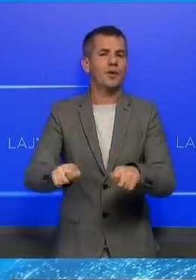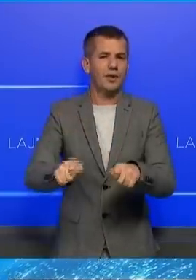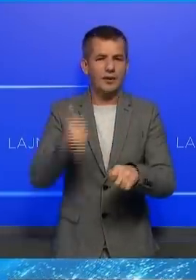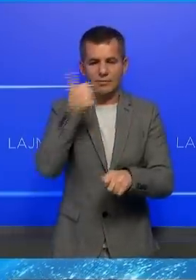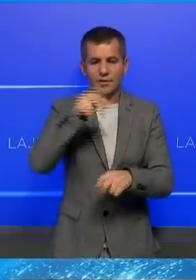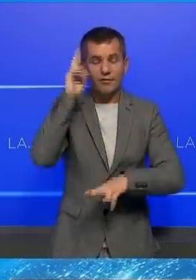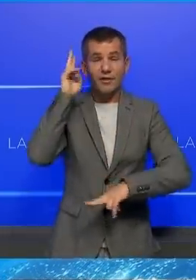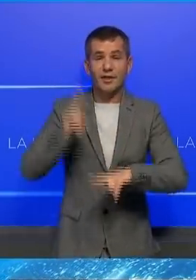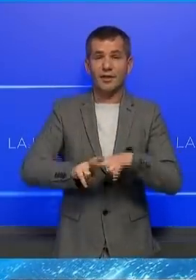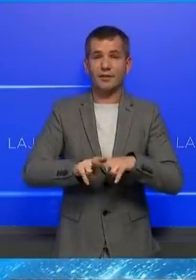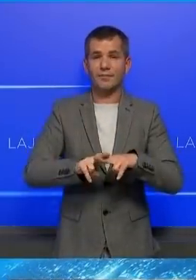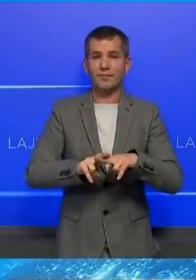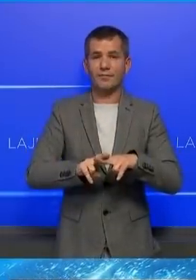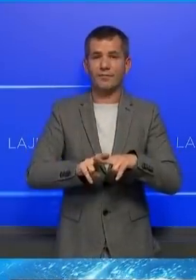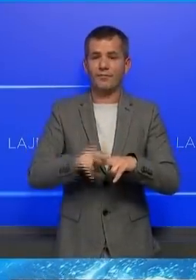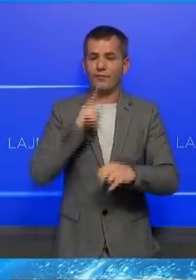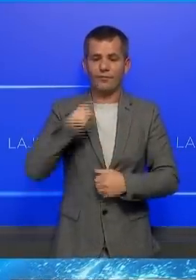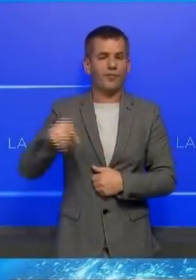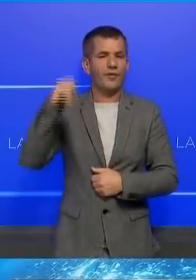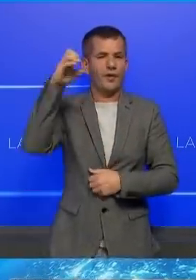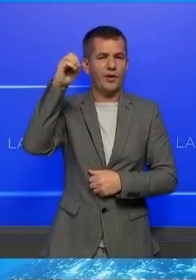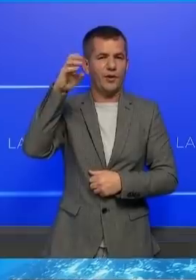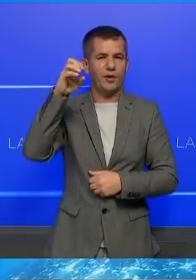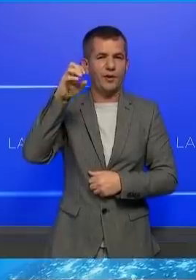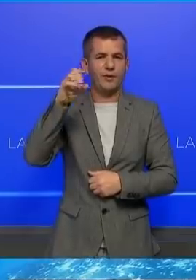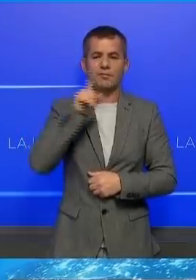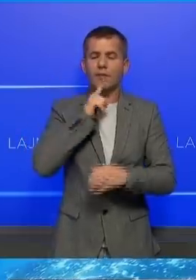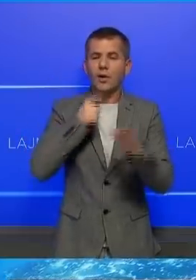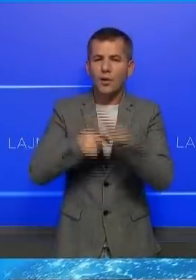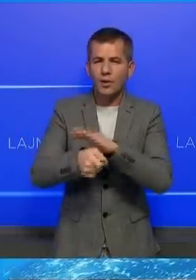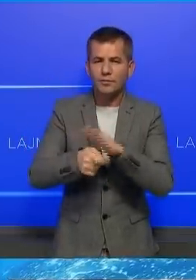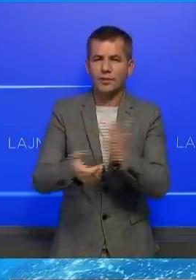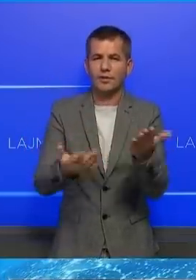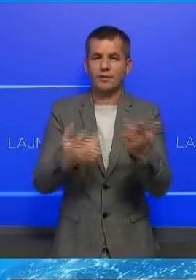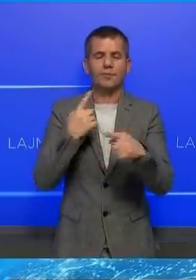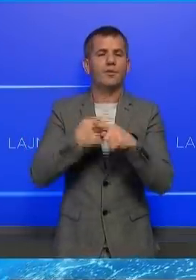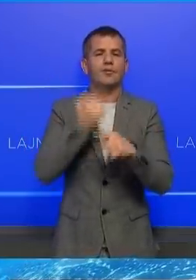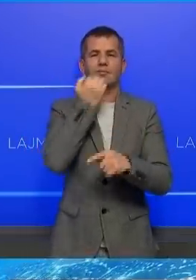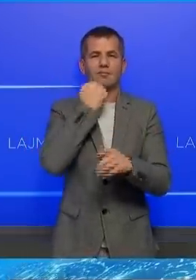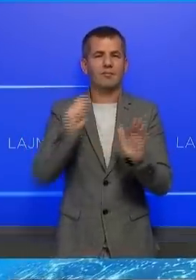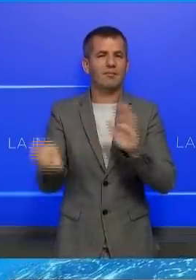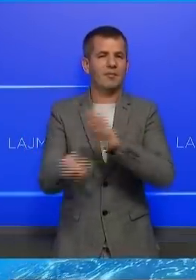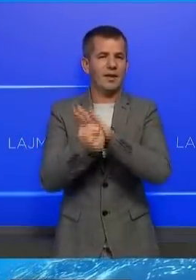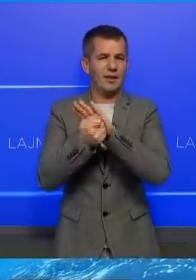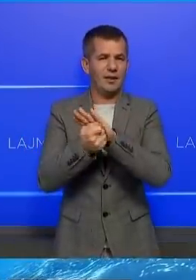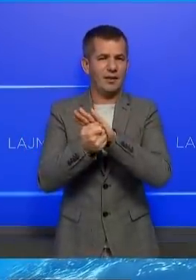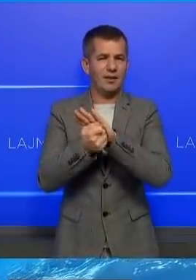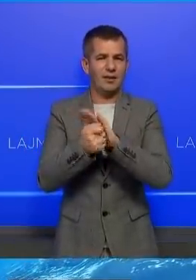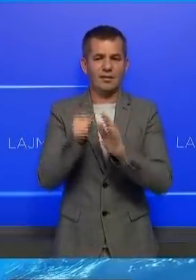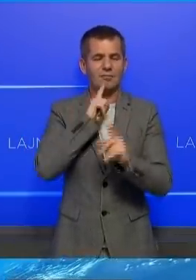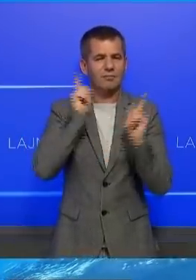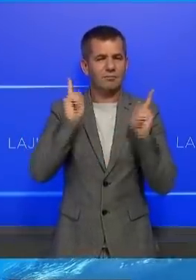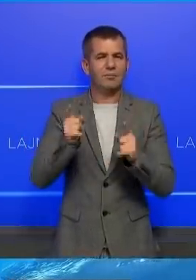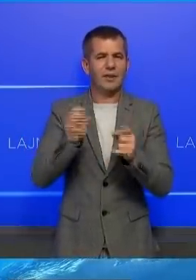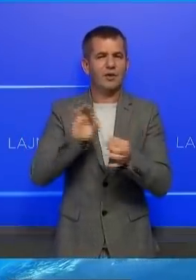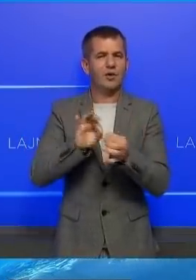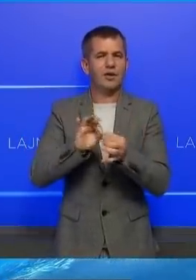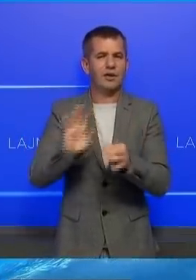keni trajtu sektorin e energjis me korupcion dhe përshkak se keni privatizu feroniklin kër është dashtë me e mojtë shteti.